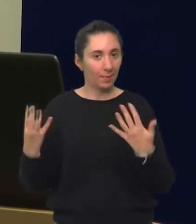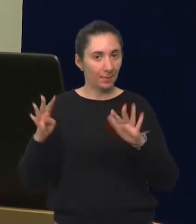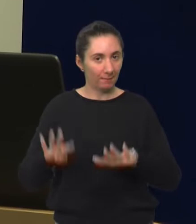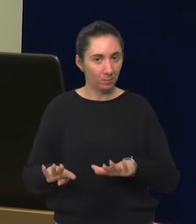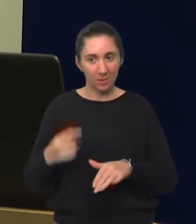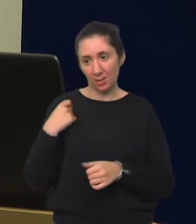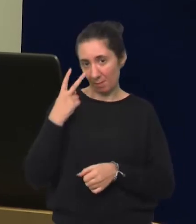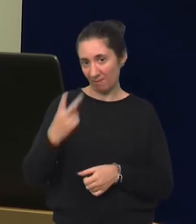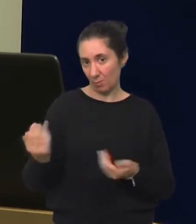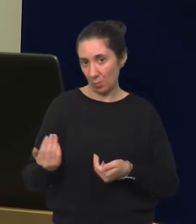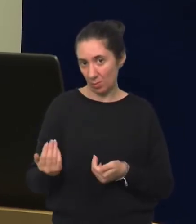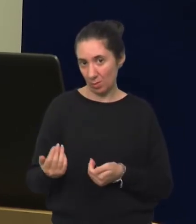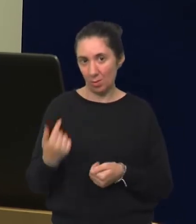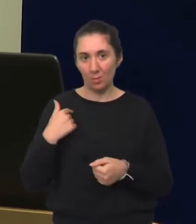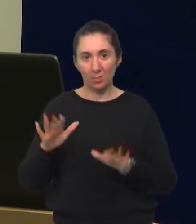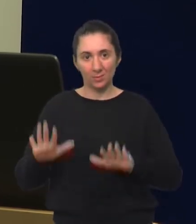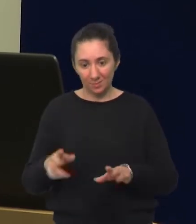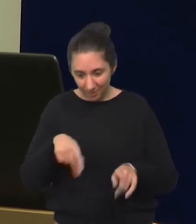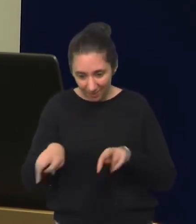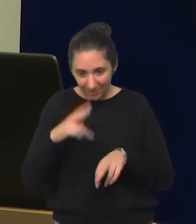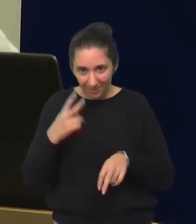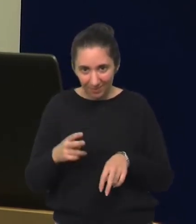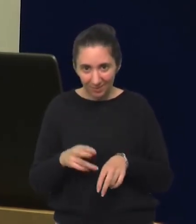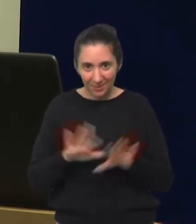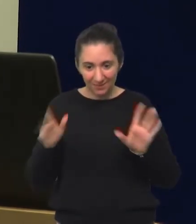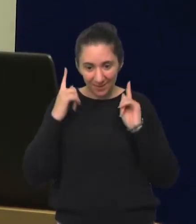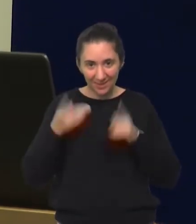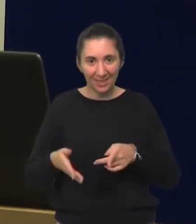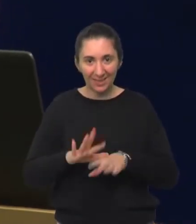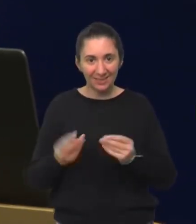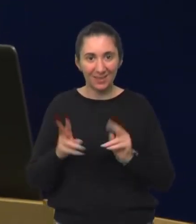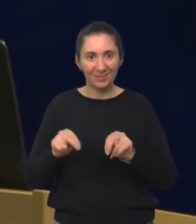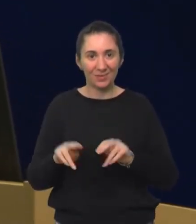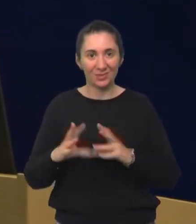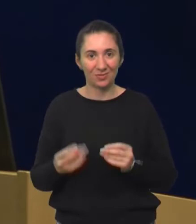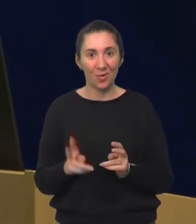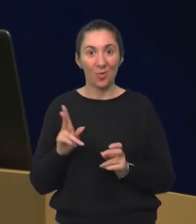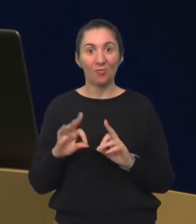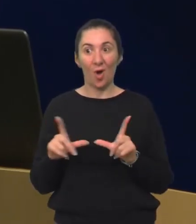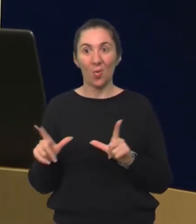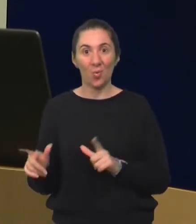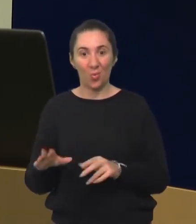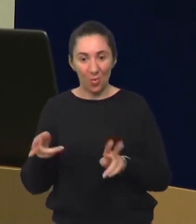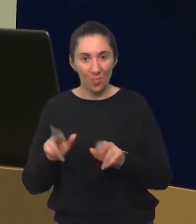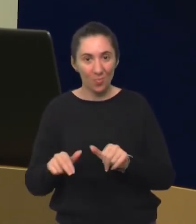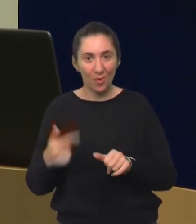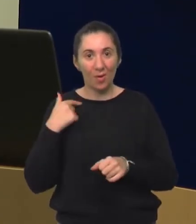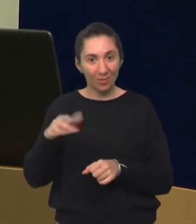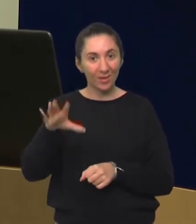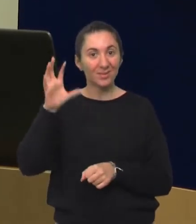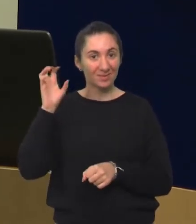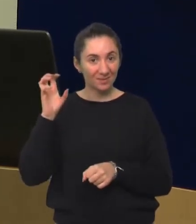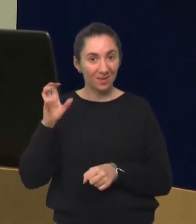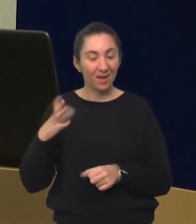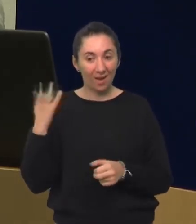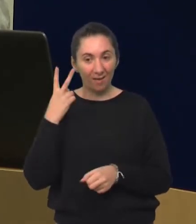mjeseci, da ga vidimo i onda smo mi svi sjeli oko njega i sve zna, vidi, sve može, wow, vidi šta može. I onda zapravo shvatite